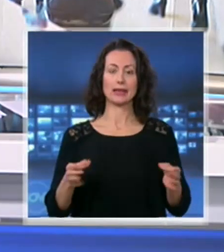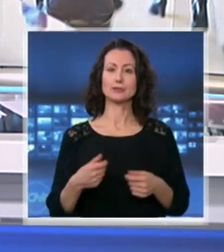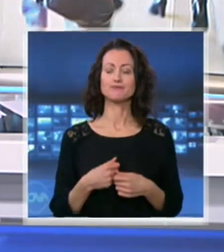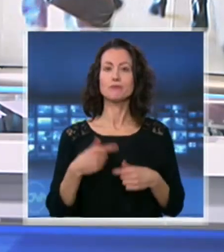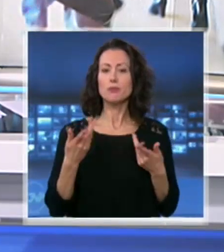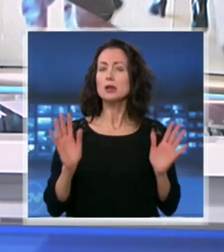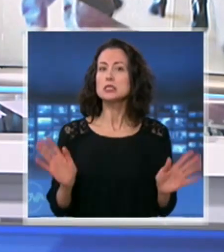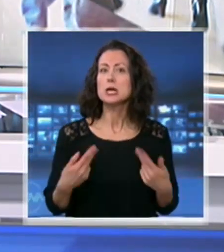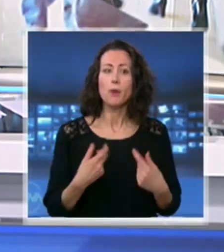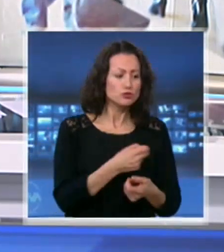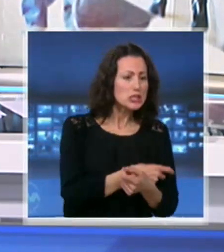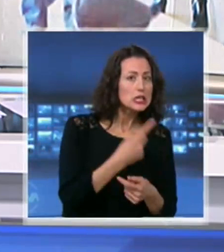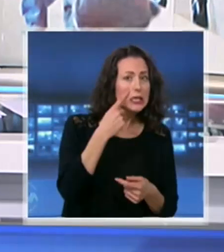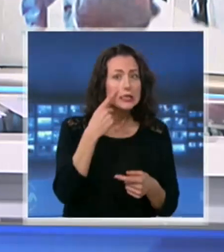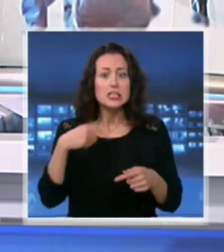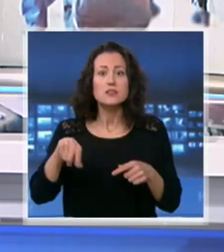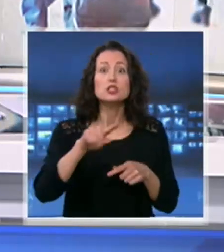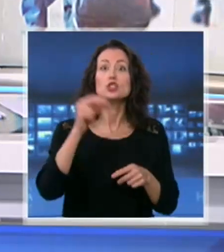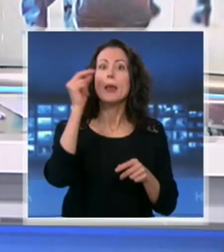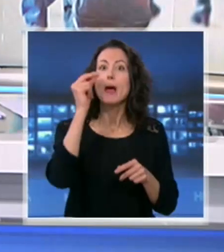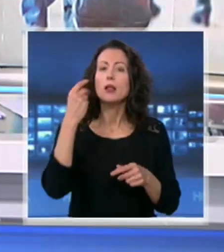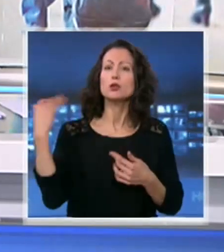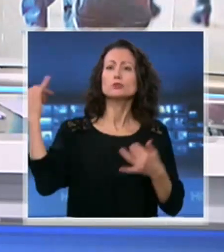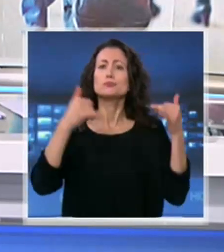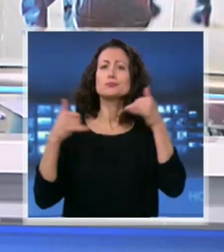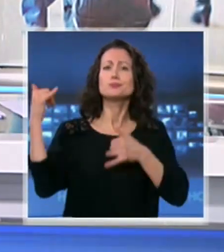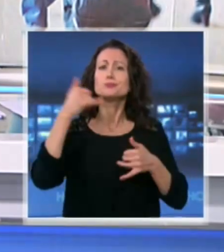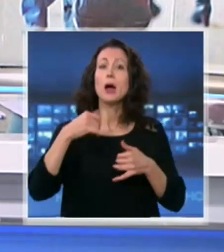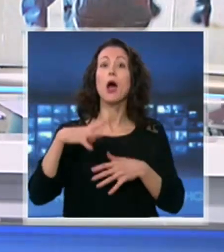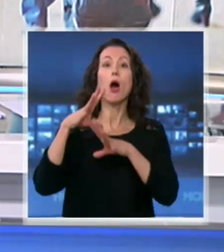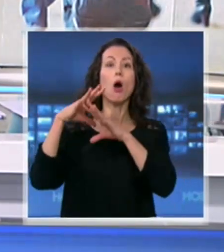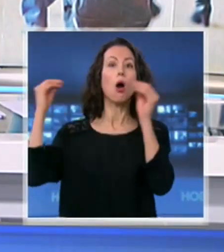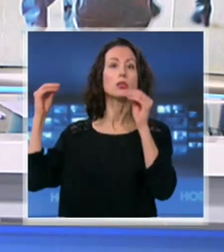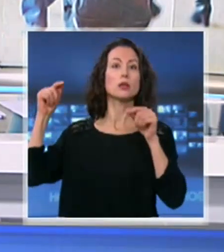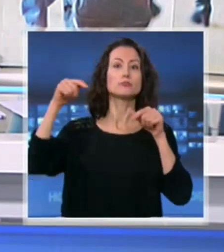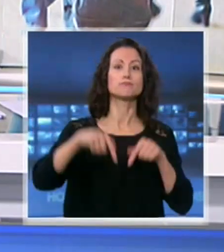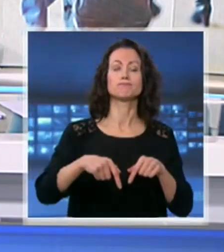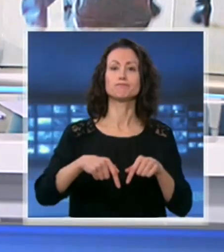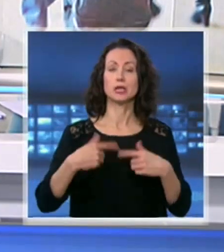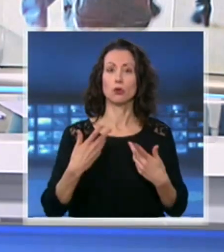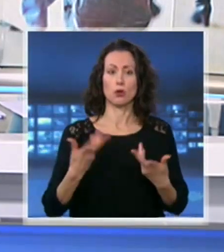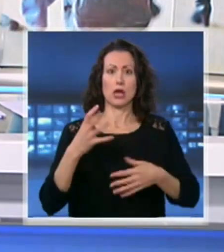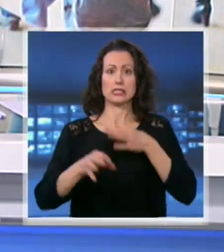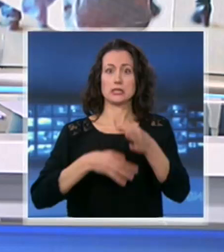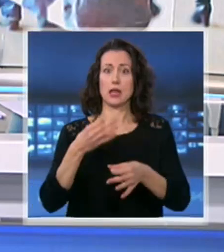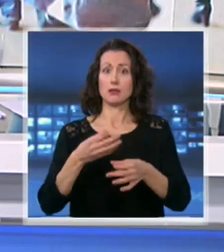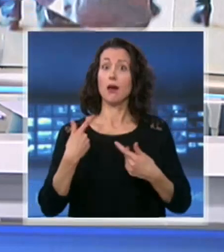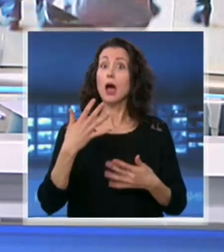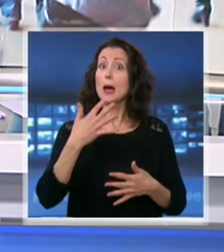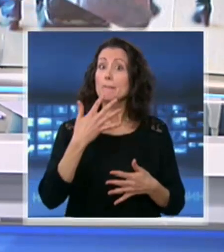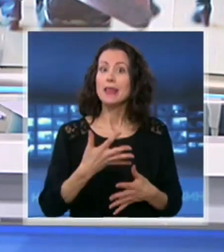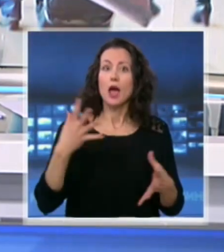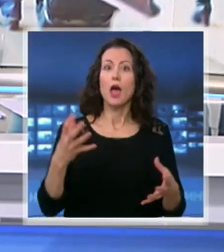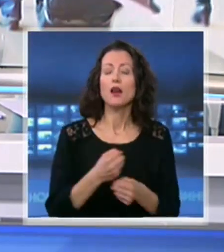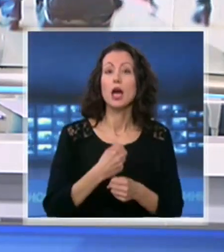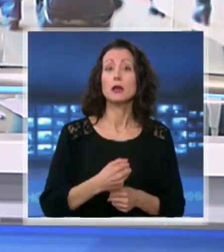тестват българите, пристигнали от Нидерландия с полети, на които имаше заразени с коронавирус. Само в петък четирима души с положителни проби